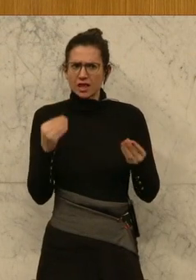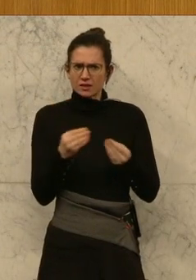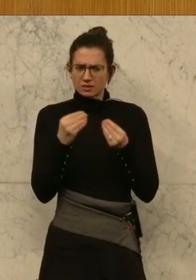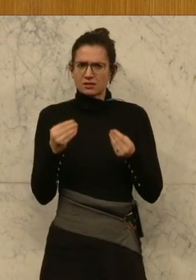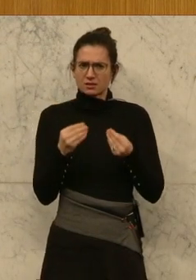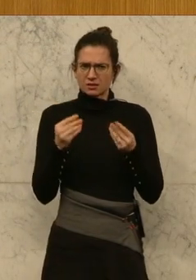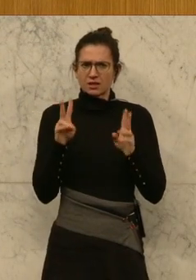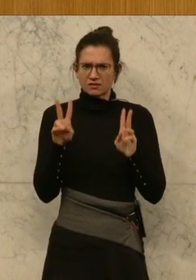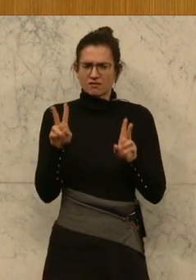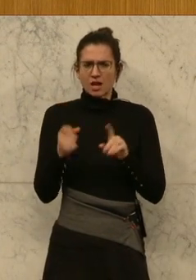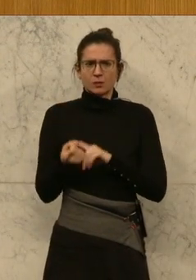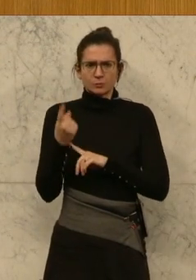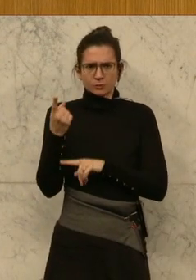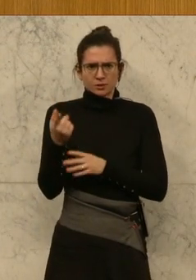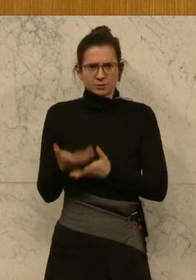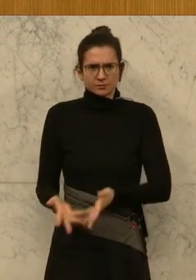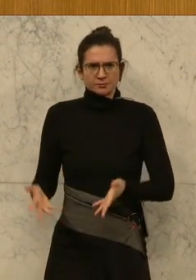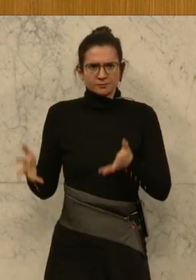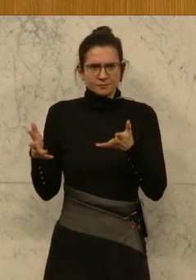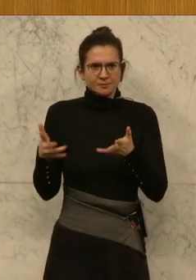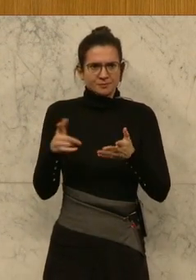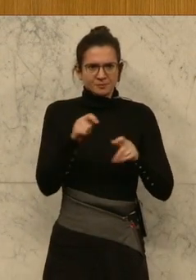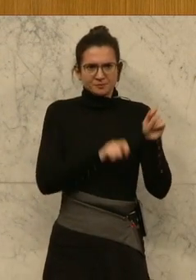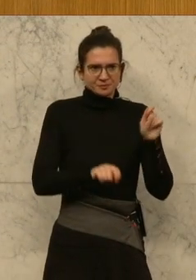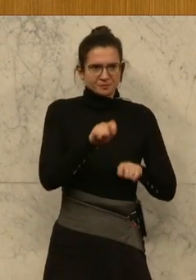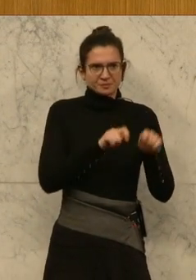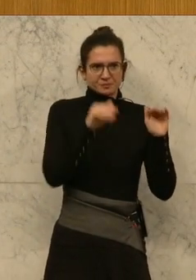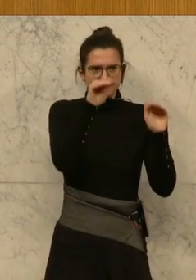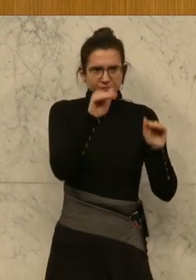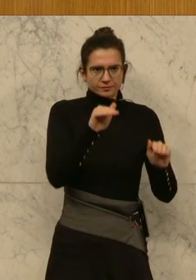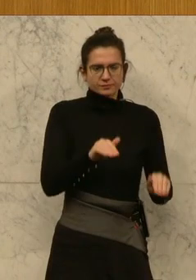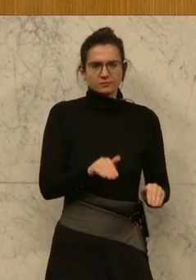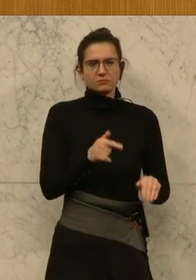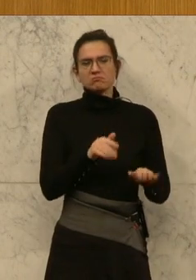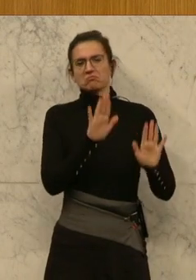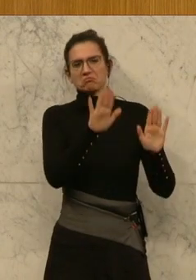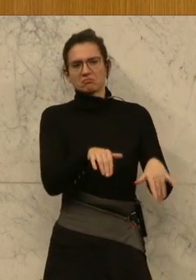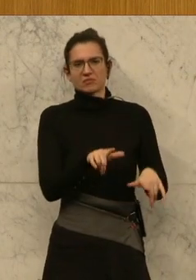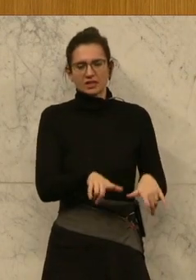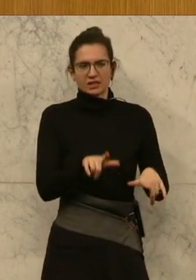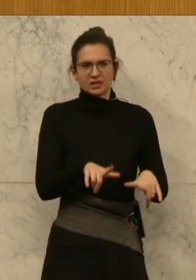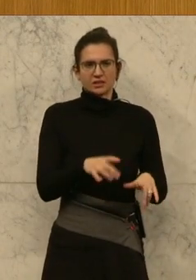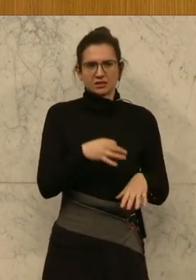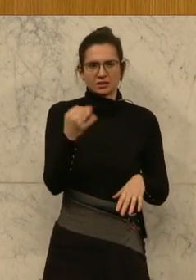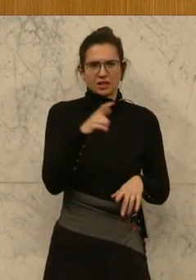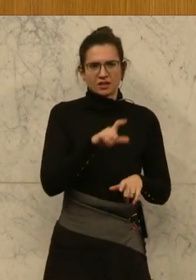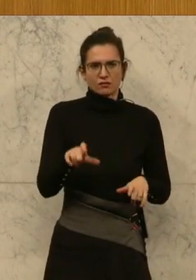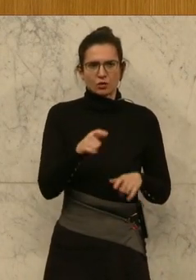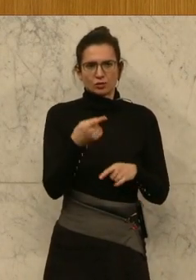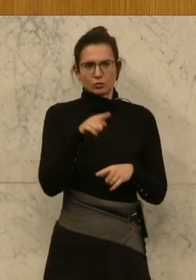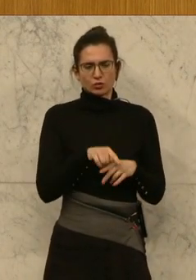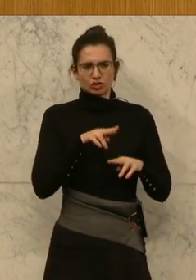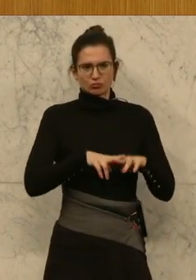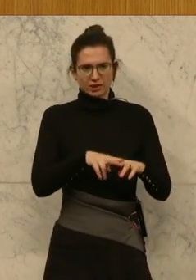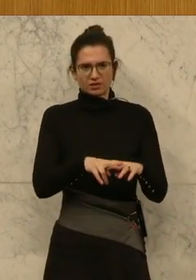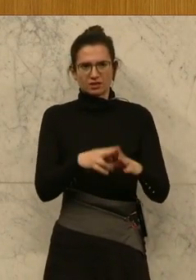den Mülltonnen, weil das wird dann eingeräumt im Kühlschrank, im Kasten bleibt dann liegen, Tage, Wochen, Monate,